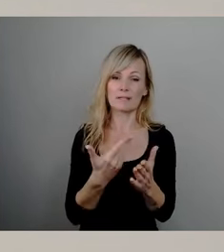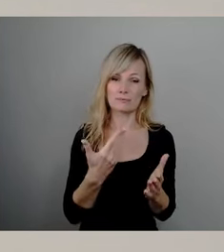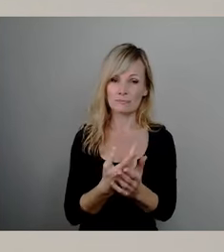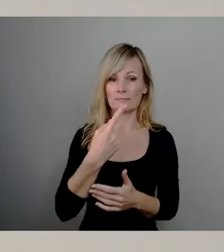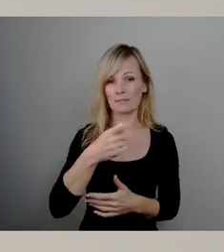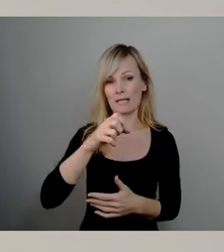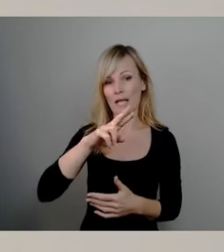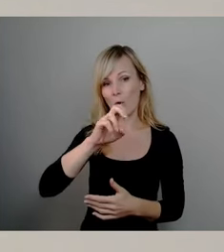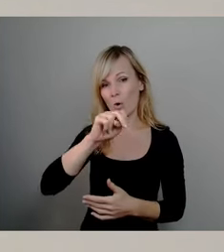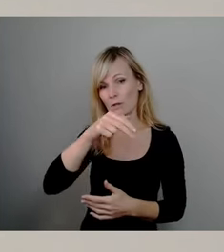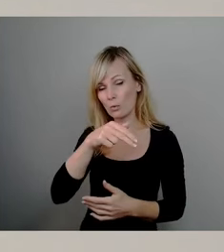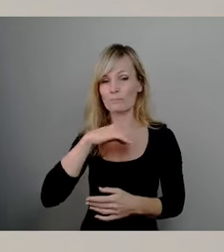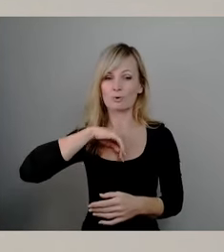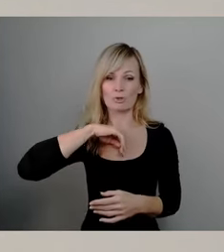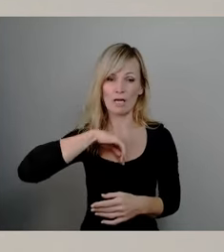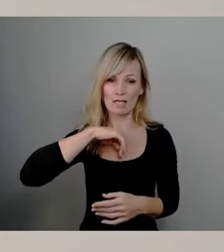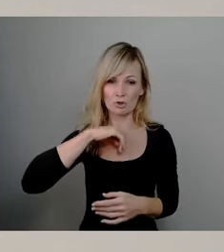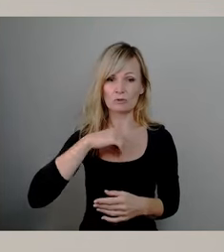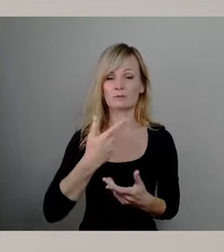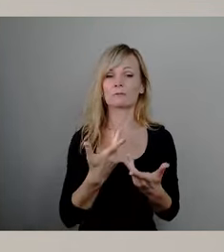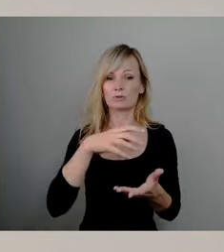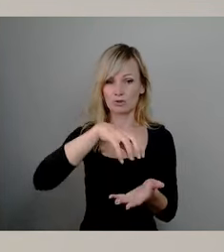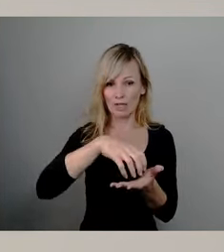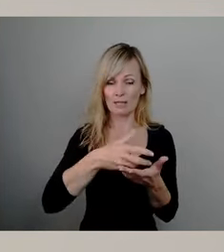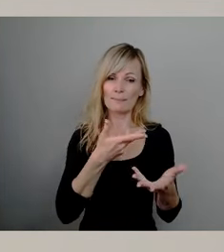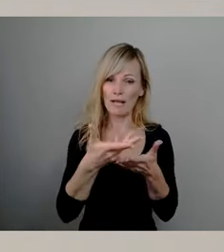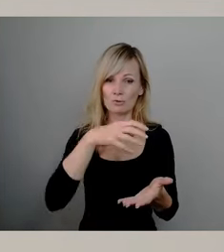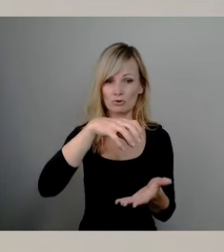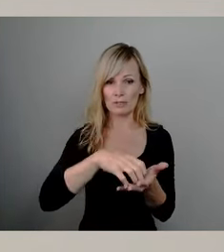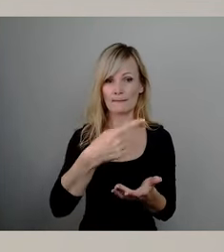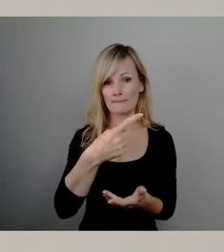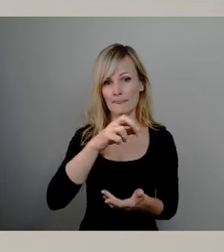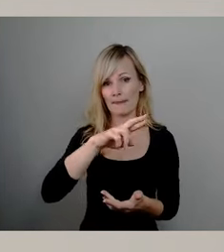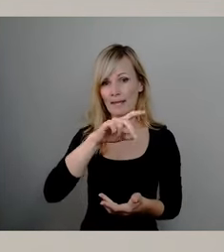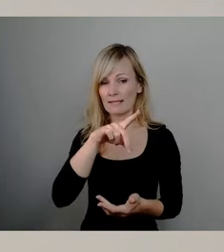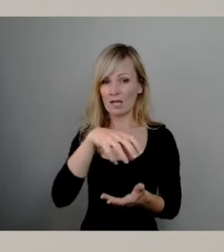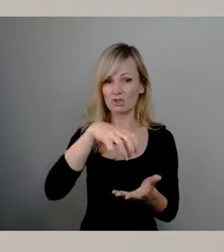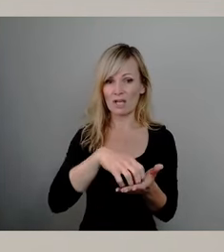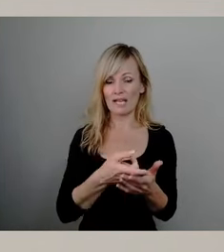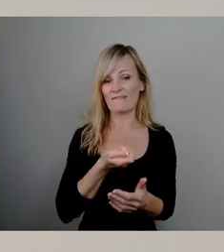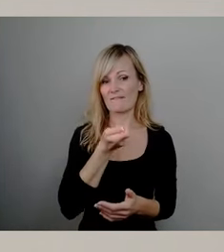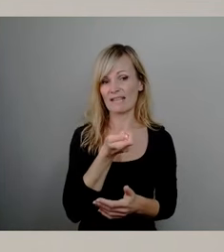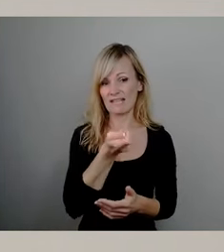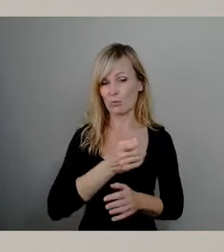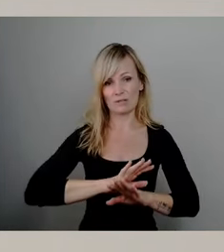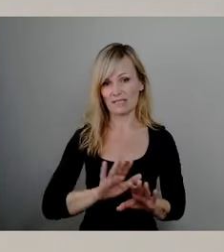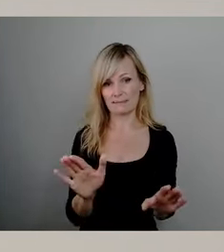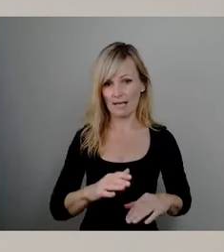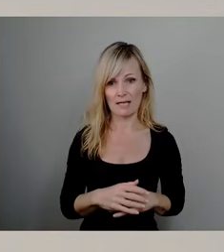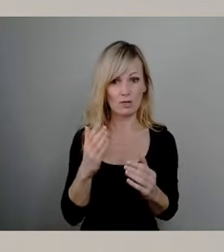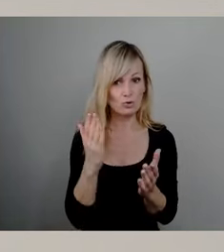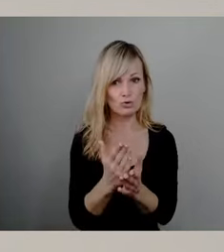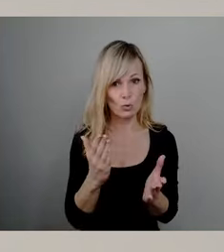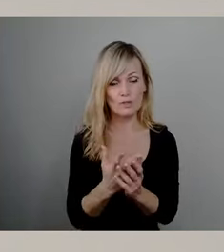die sogenannten Gerda-Stellen, nicht mehr finanziert werden. Hier gibt es auch schon seit mehreren Wochen eine